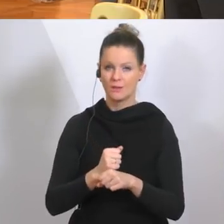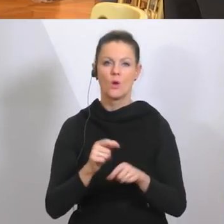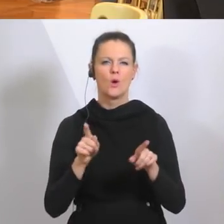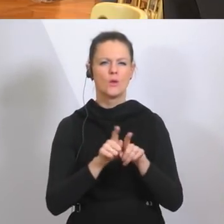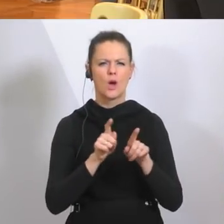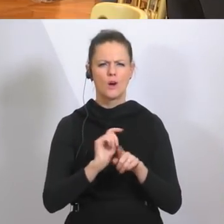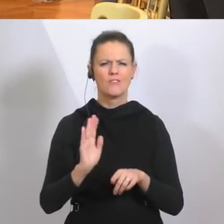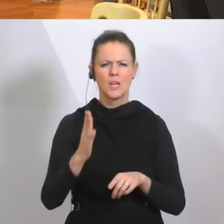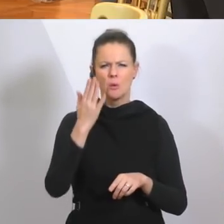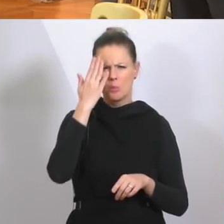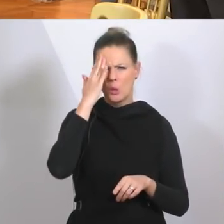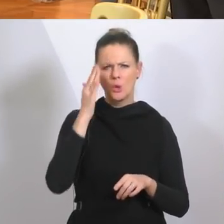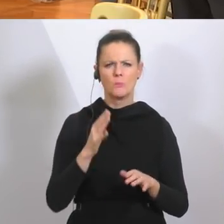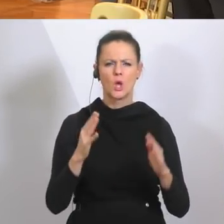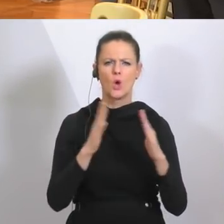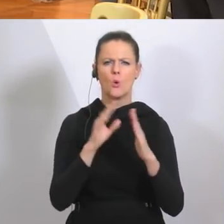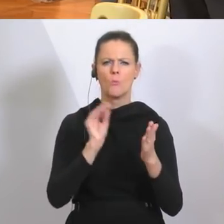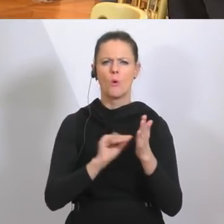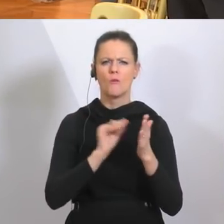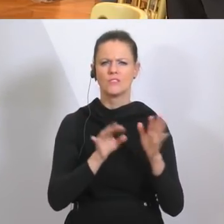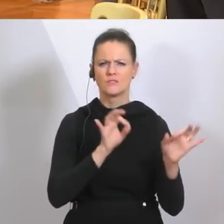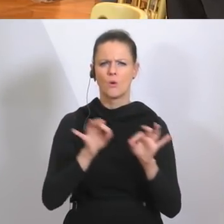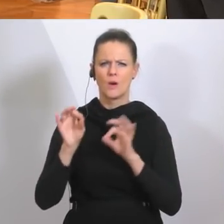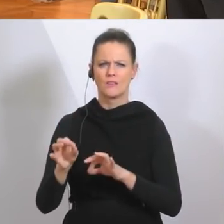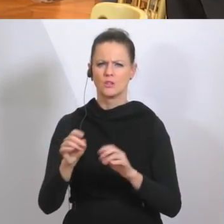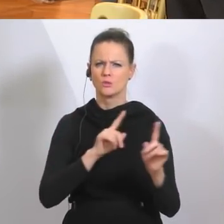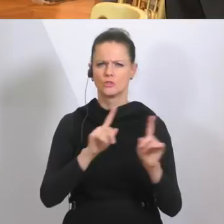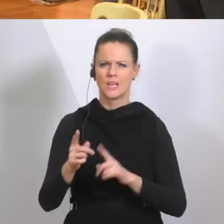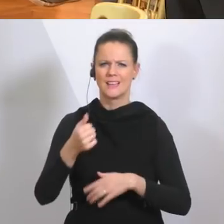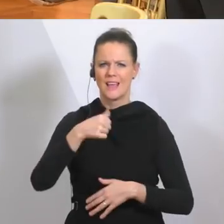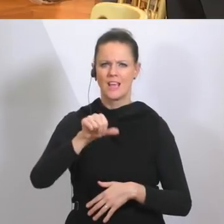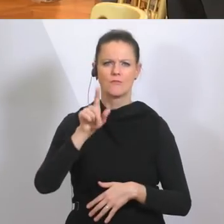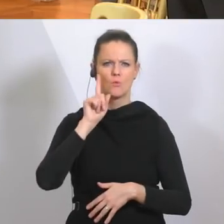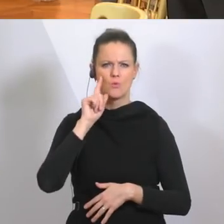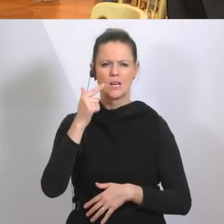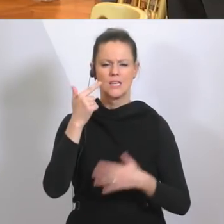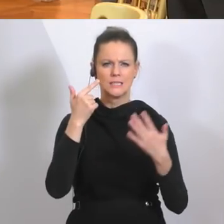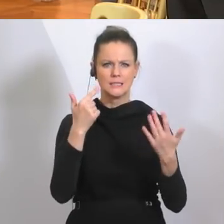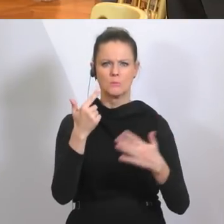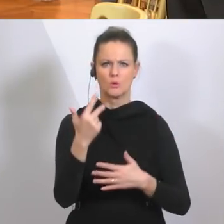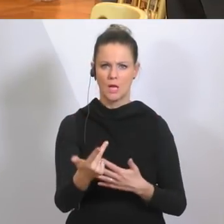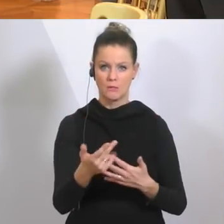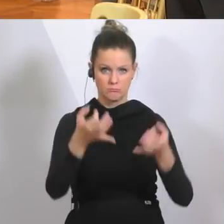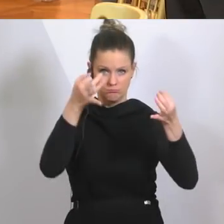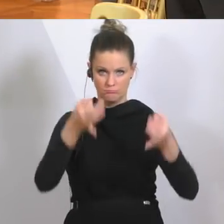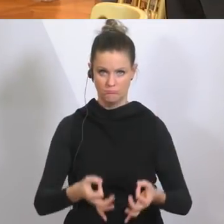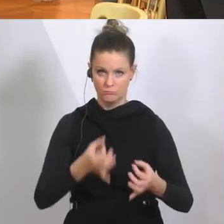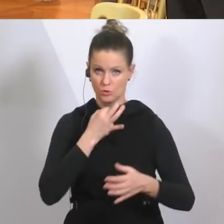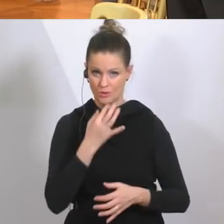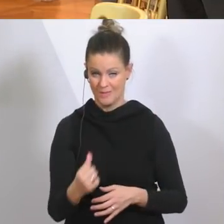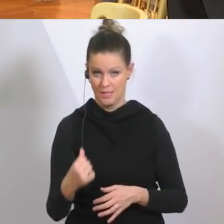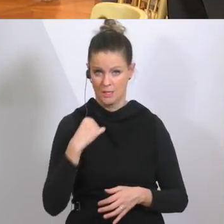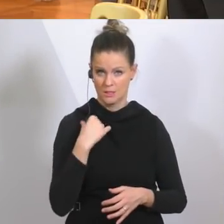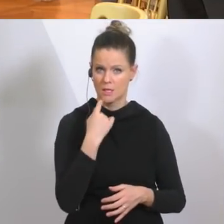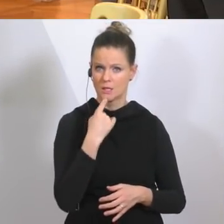Homeoffice-Verordnung? Weil Stand 11.37 Uhr, sie ist im Ries. Also eigentlich hat sie Gültigkeit, weil es gestern